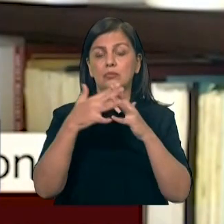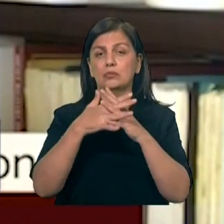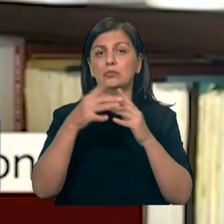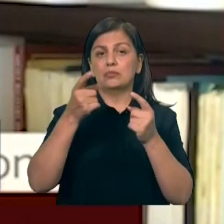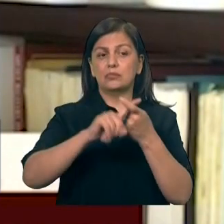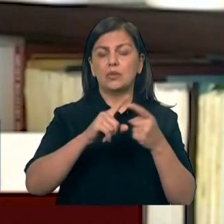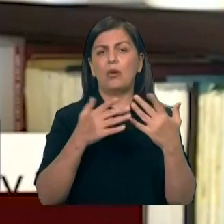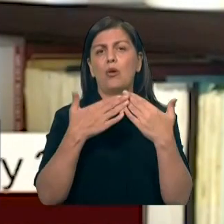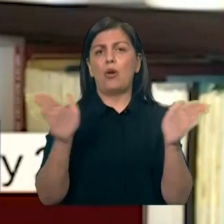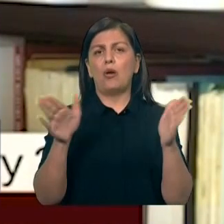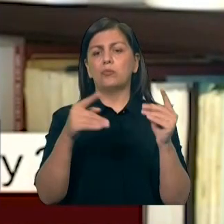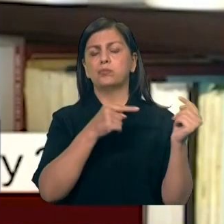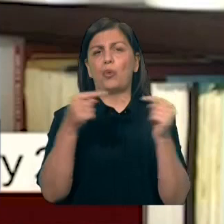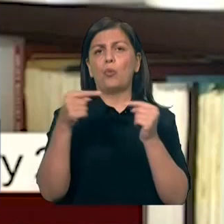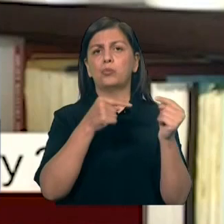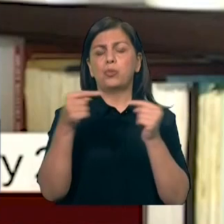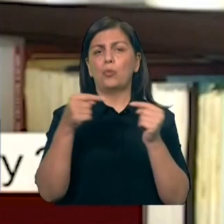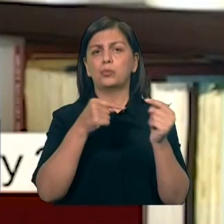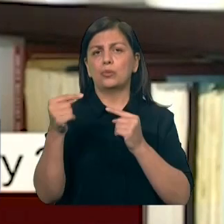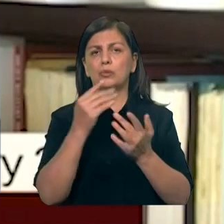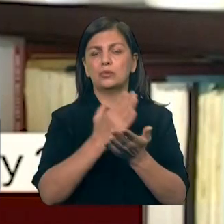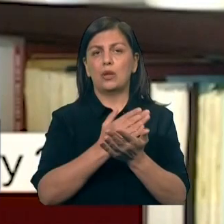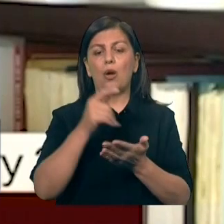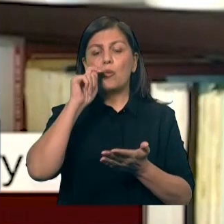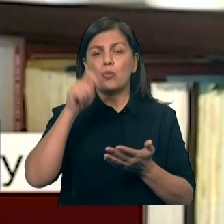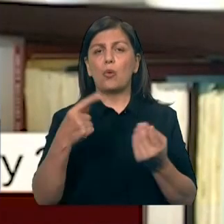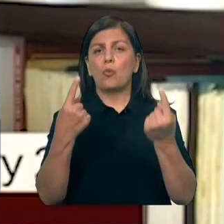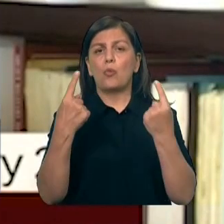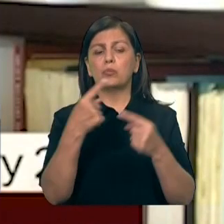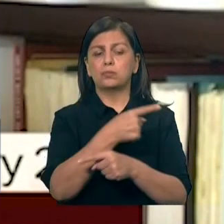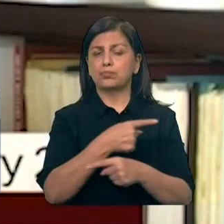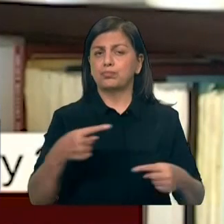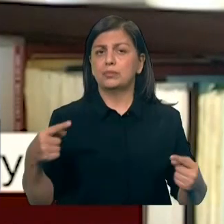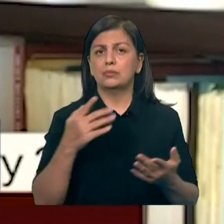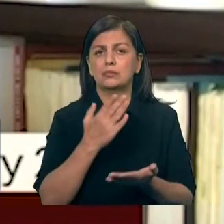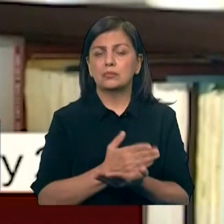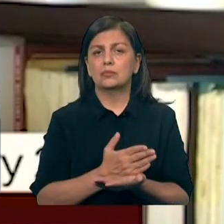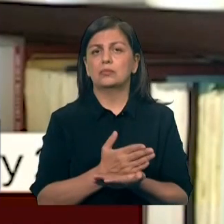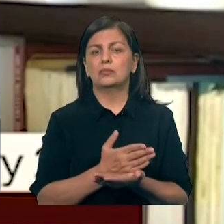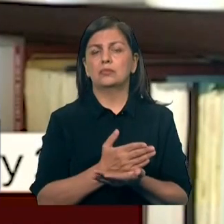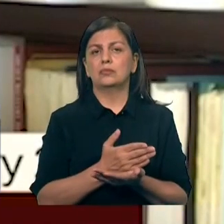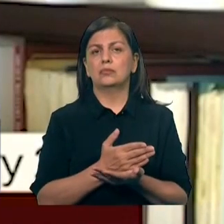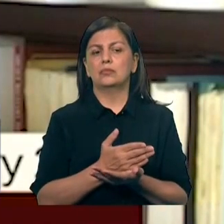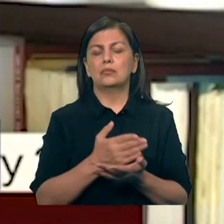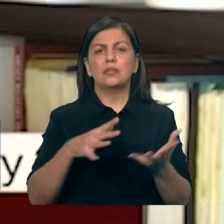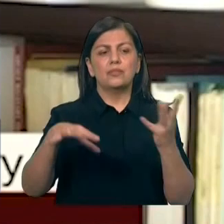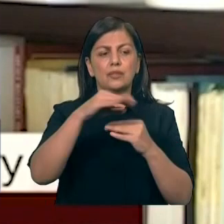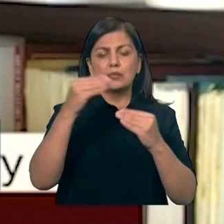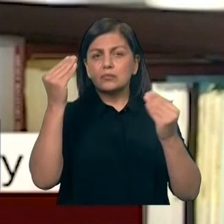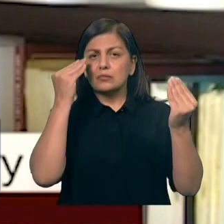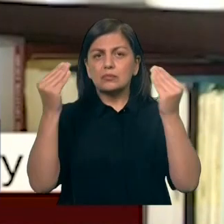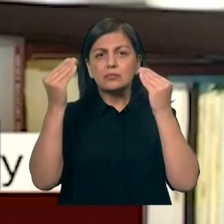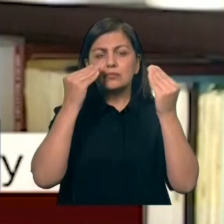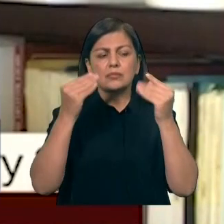şəkildə önəmli etirazlar başlayır. Ukraynanın isə dəhşətli itkiləri var. Tərəflər özlərinin itkiləri haqqında fikirləşəndə və hərbi